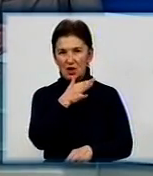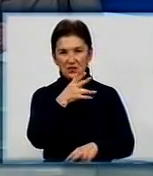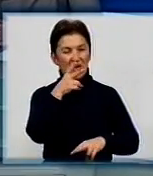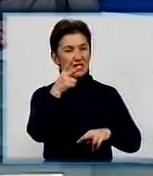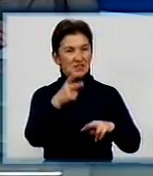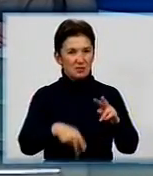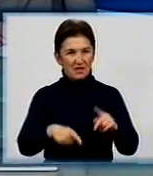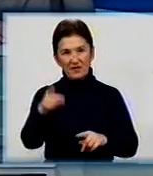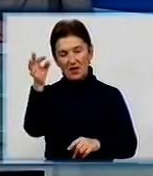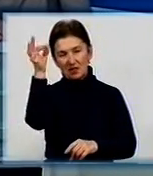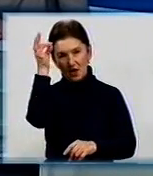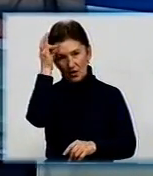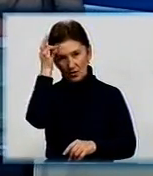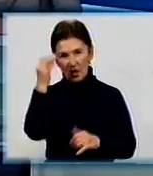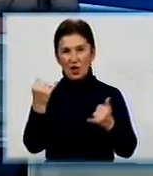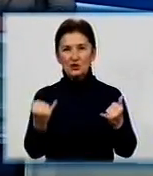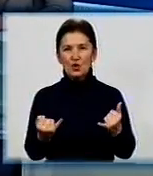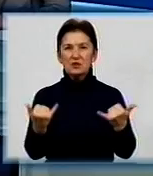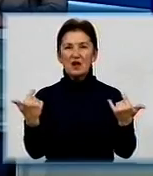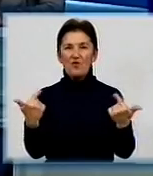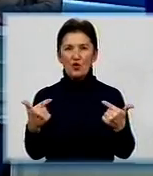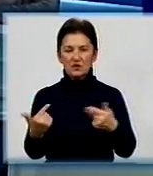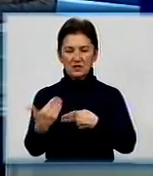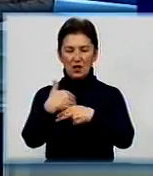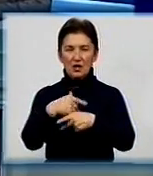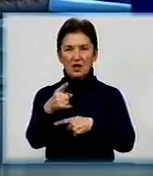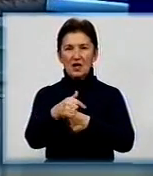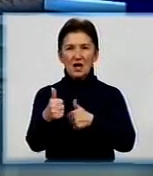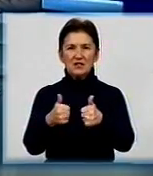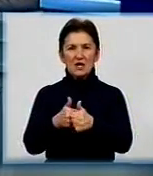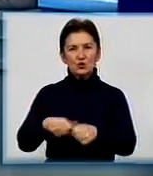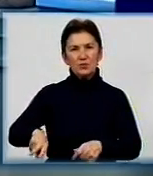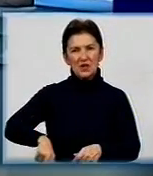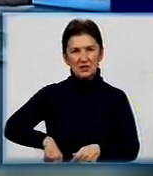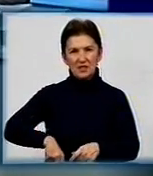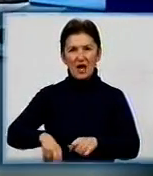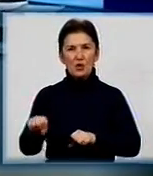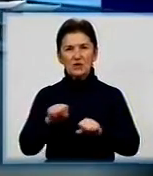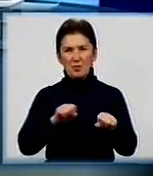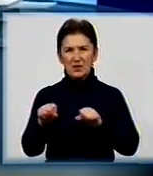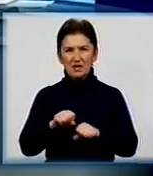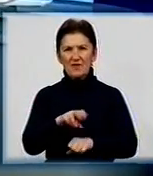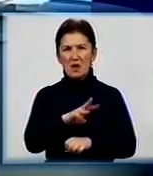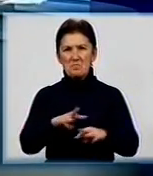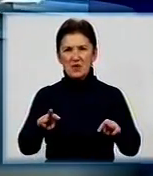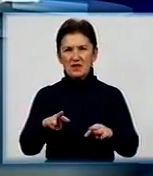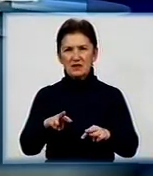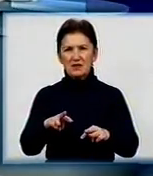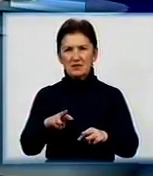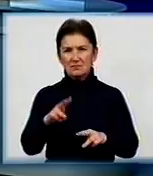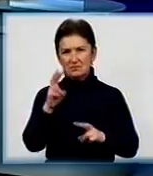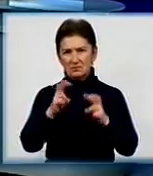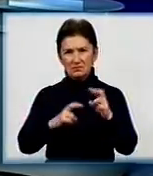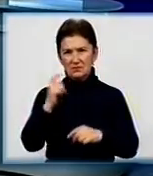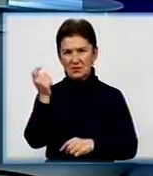телеглядачам, що сьогодні у гостях у мене була Олена Альшанова, заступник директора Департаменту тваринства Мінагрополітики та Продовольства